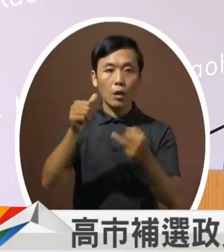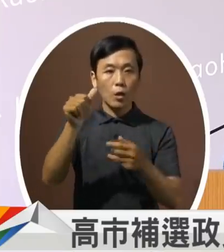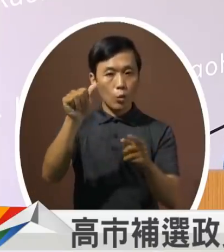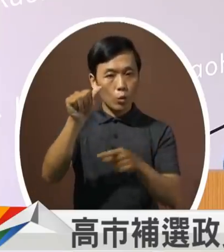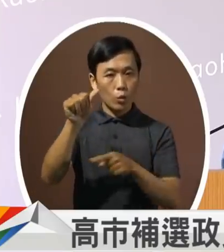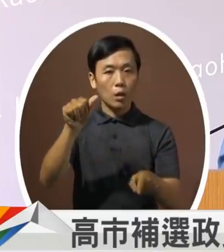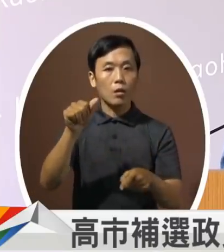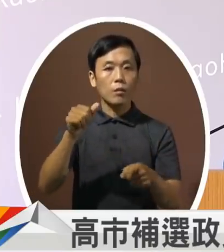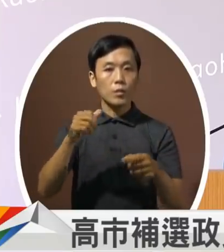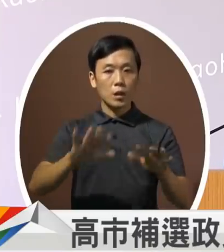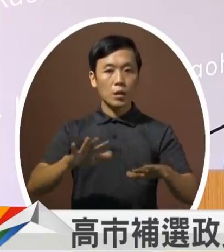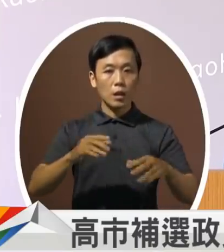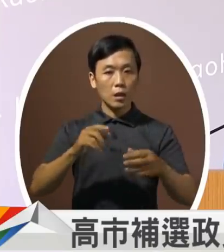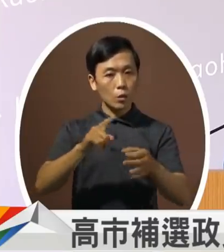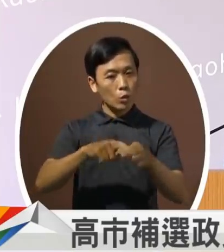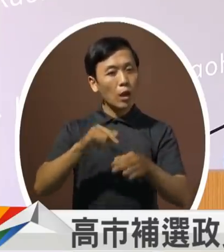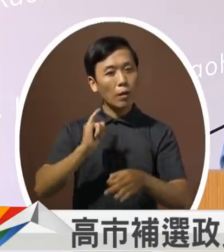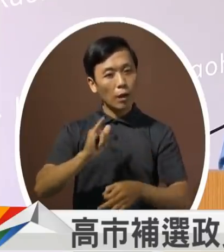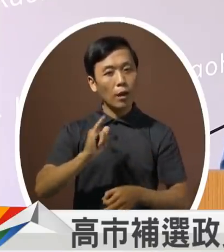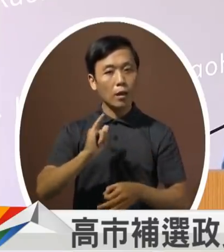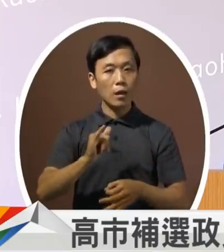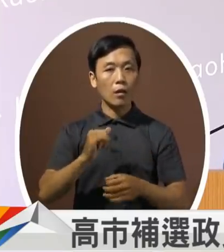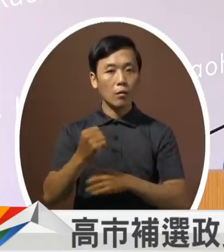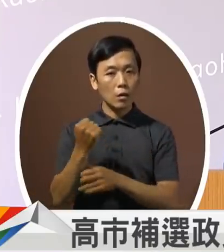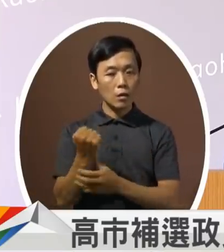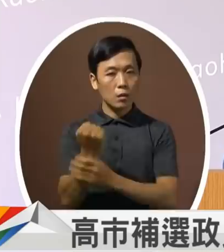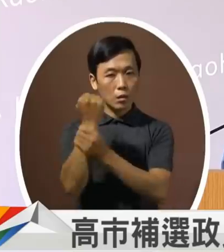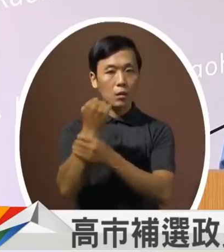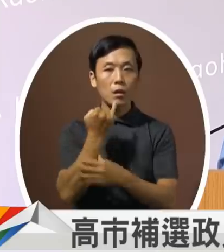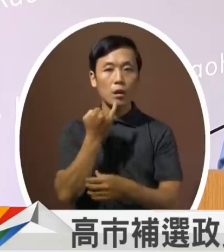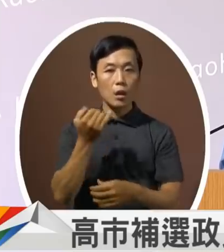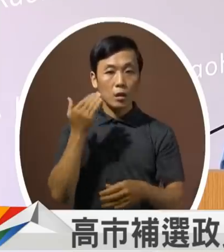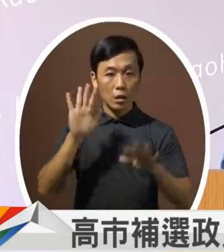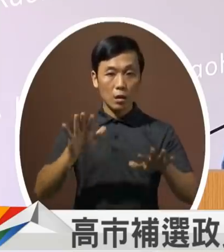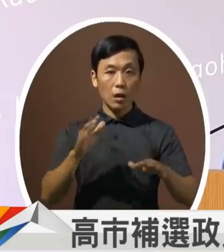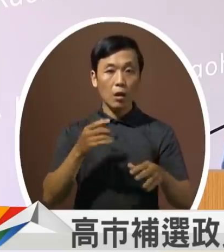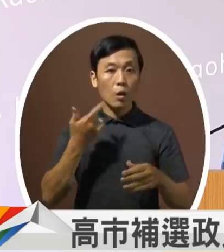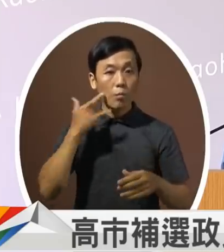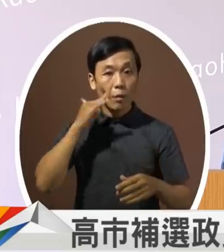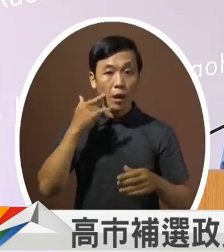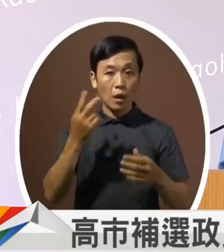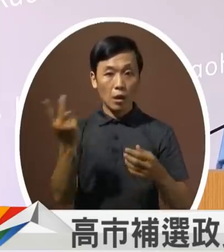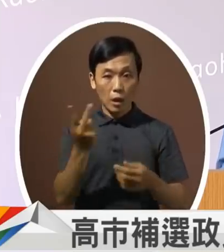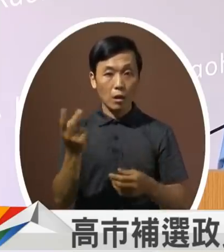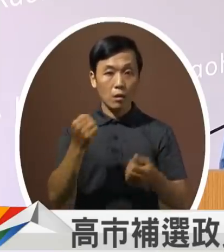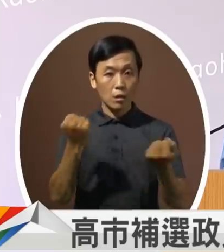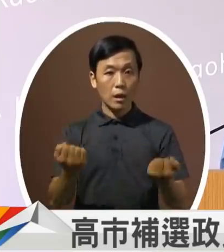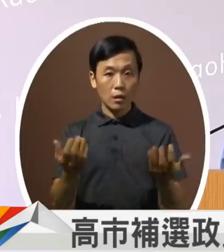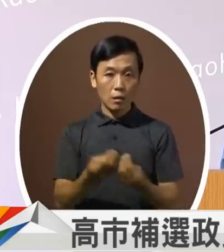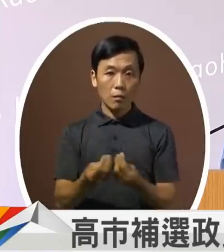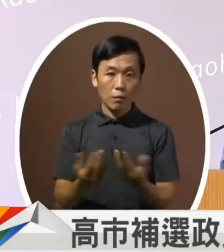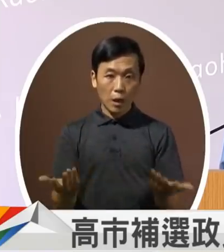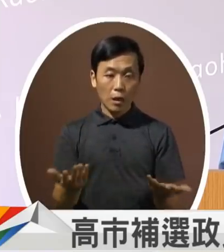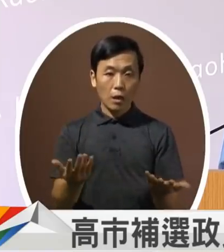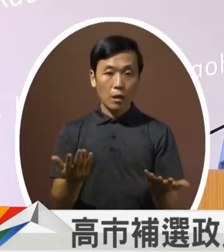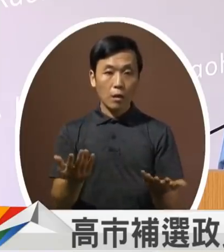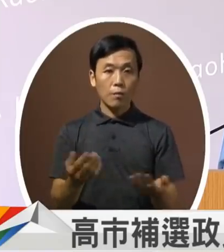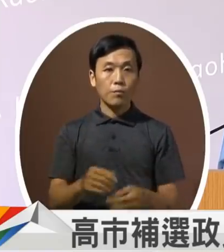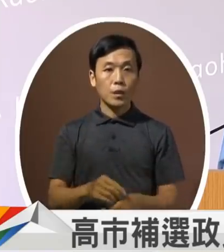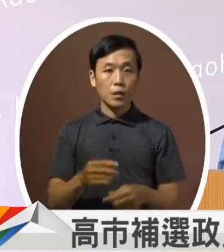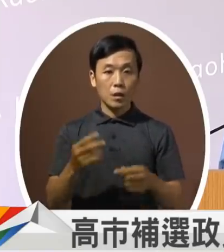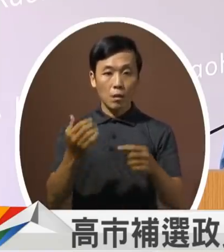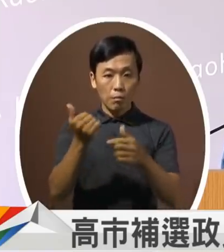康家庭还可以支撑还一位而已如果今天有父母双债家庭小孩一个两个